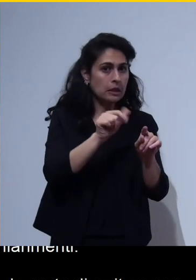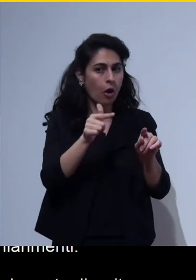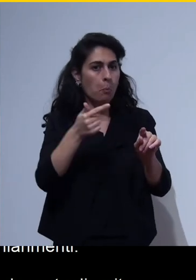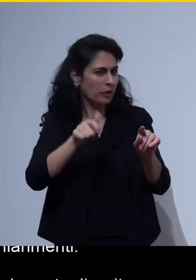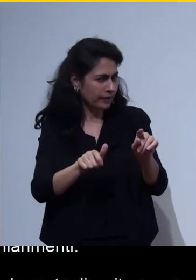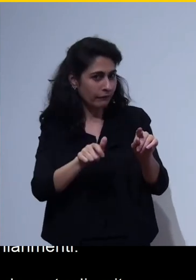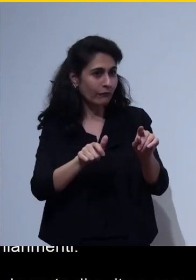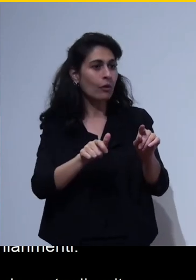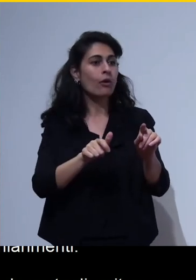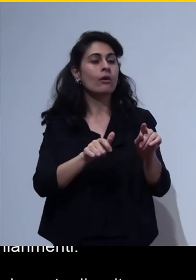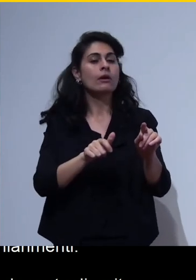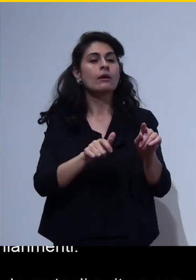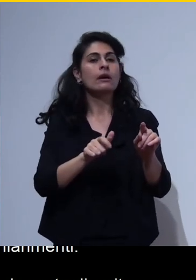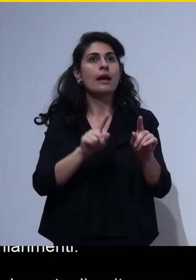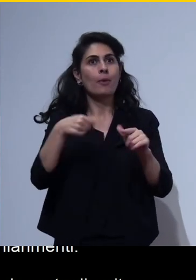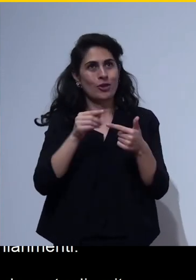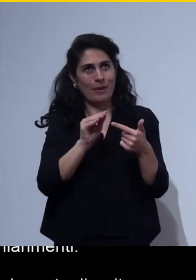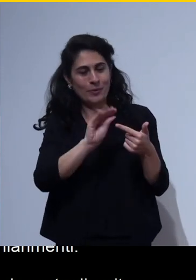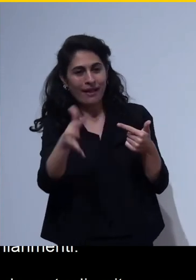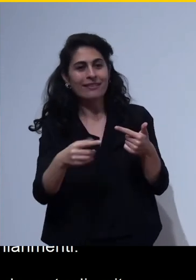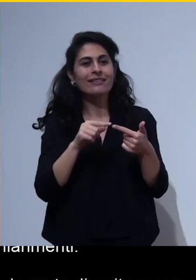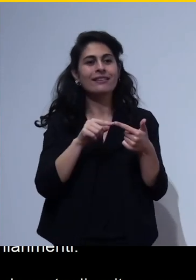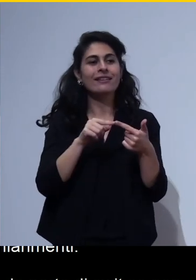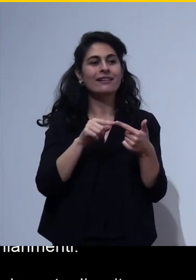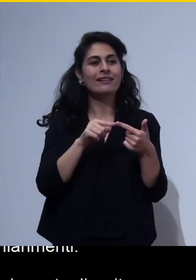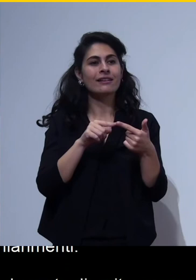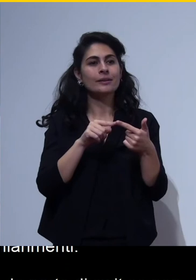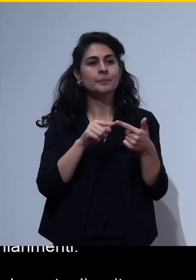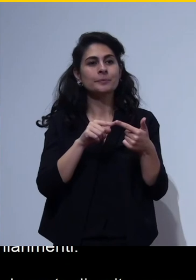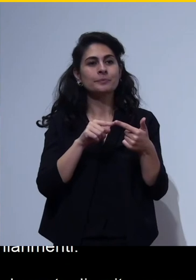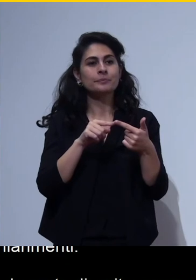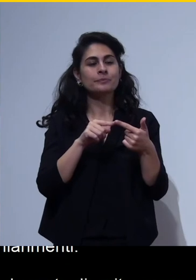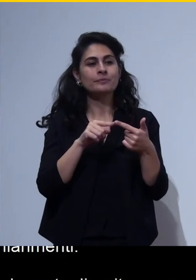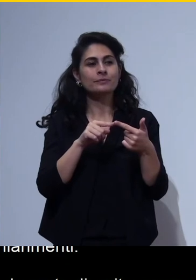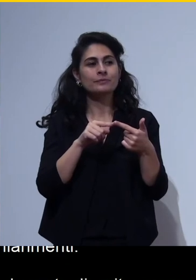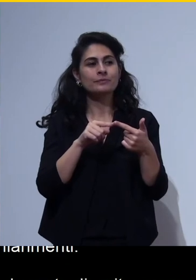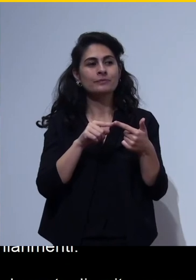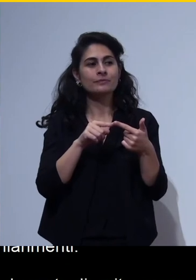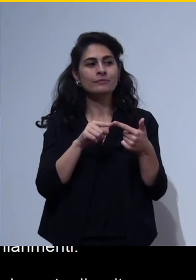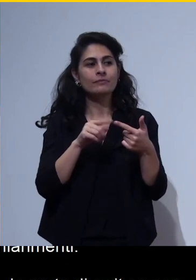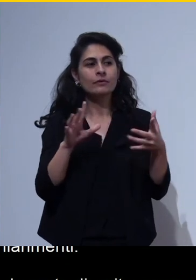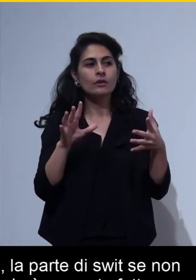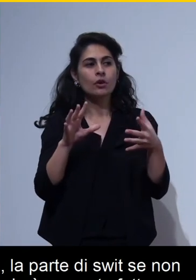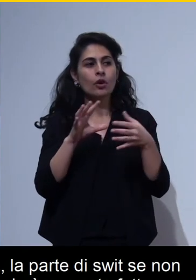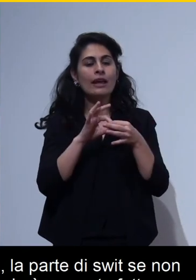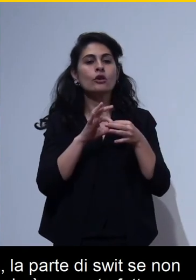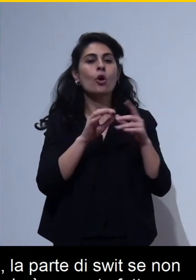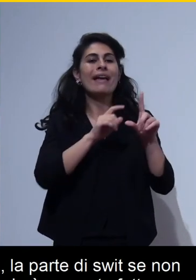poi un'altra domanda è invece su se avete fatto o analizzato qualcosa su invece i grafici accessibili